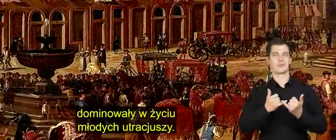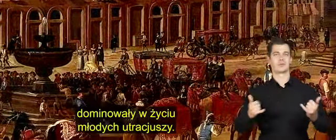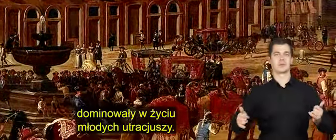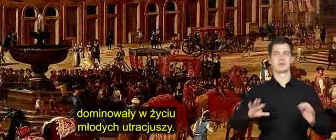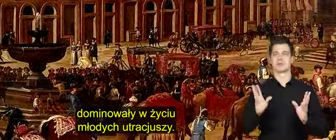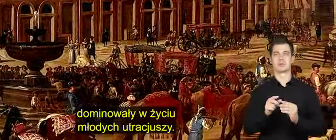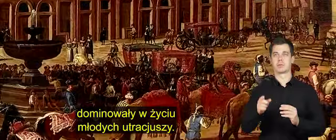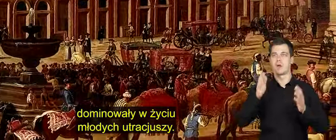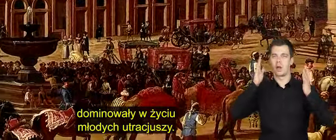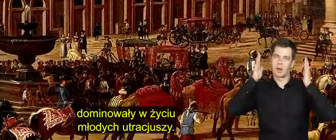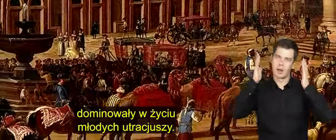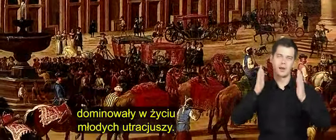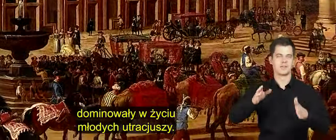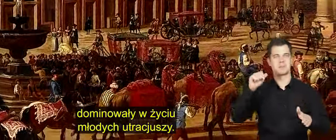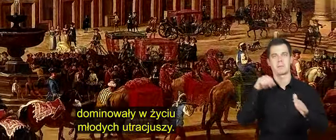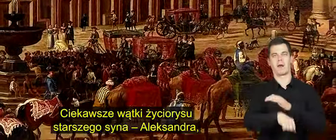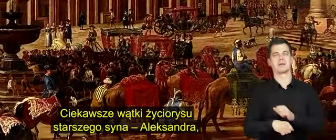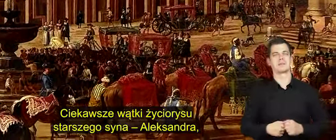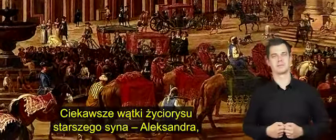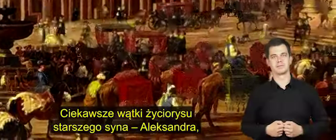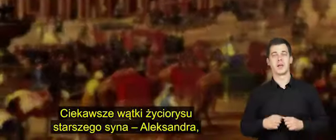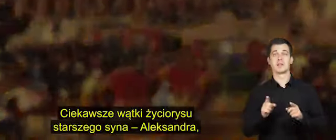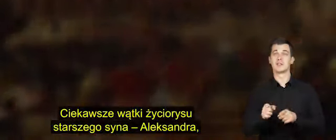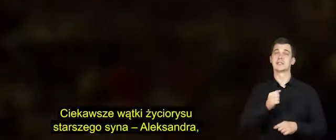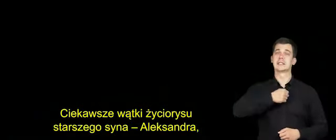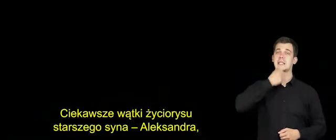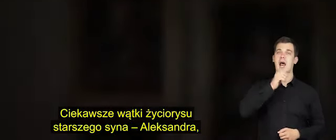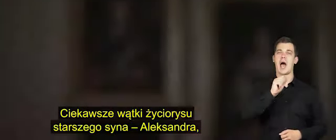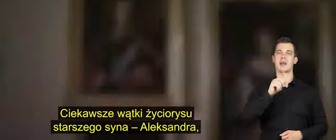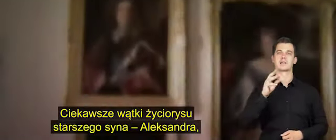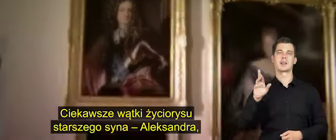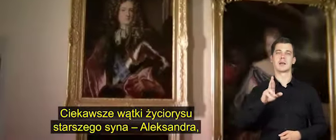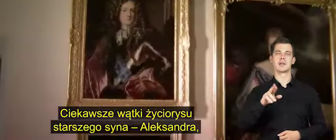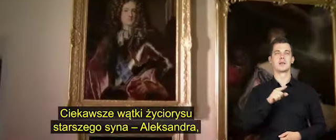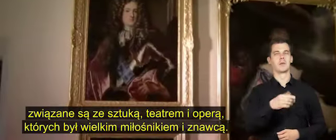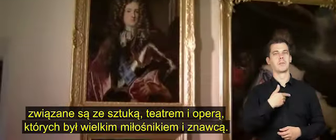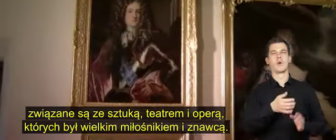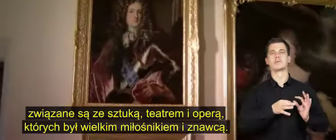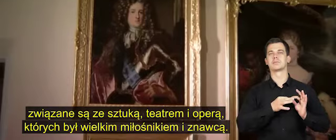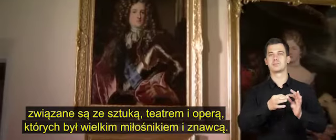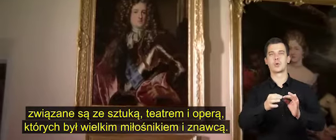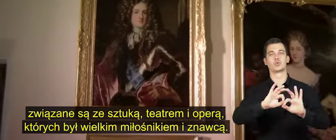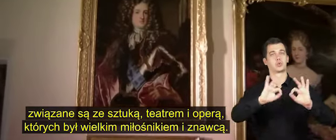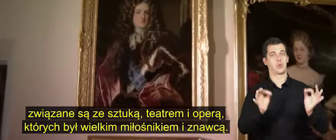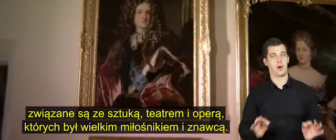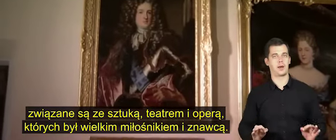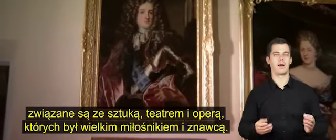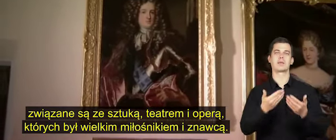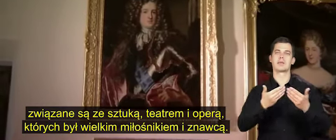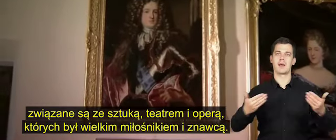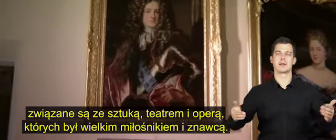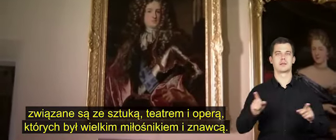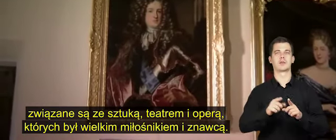dominowały w życiu młodych utracjuszy. Ciekawsze wątki życiorysu starszego syna, Aleksandra, związane są ze sztuką,